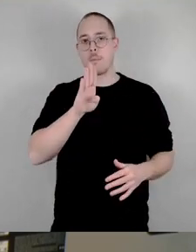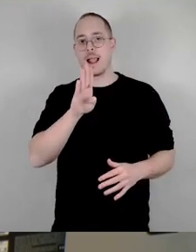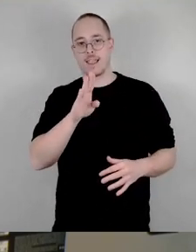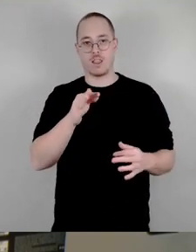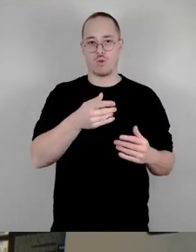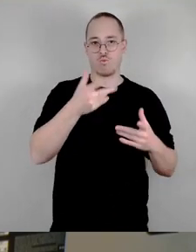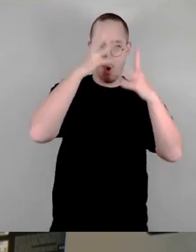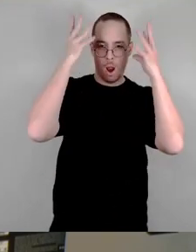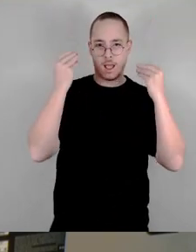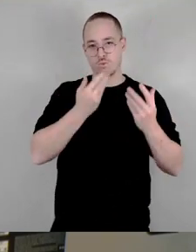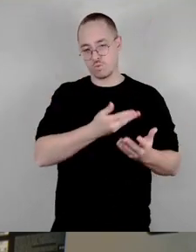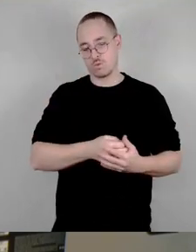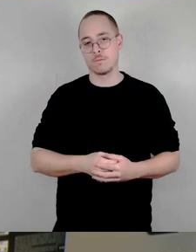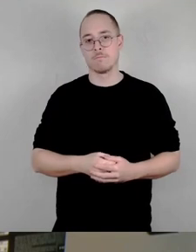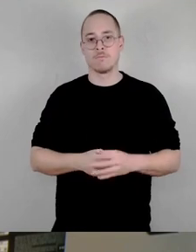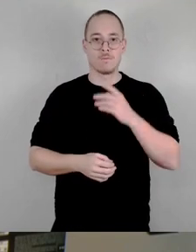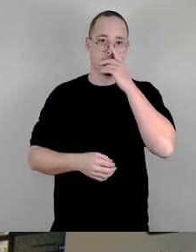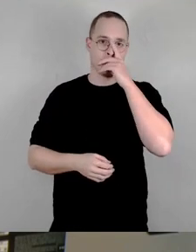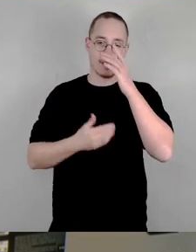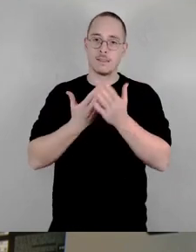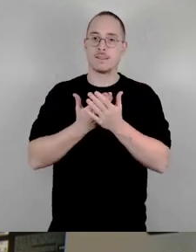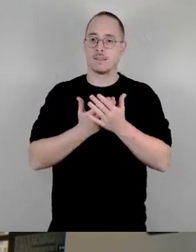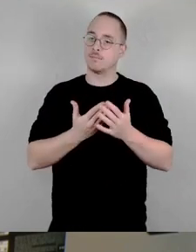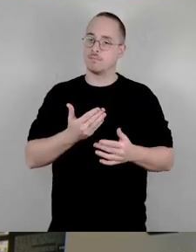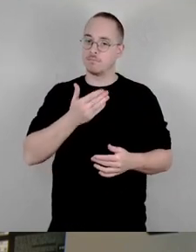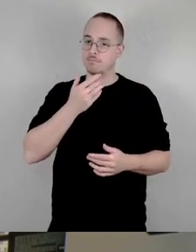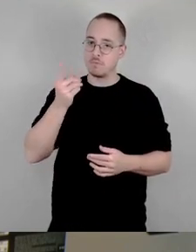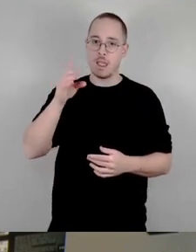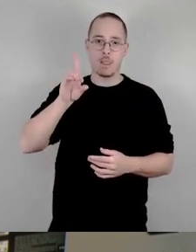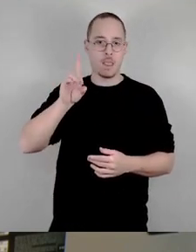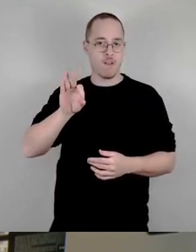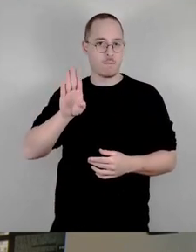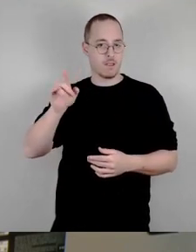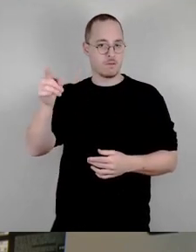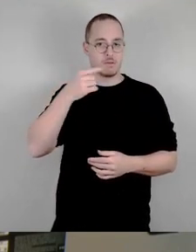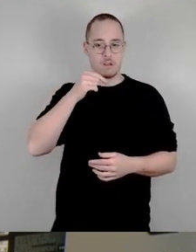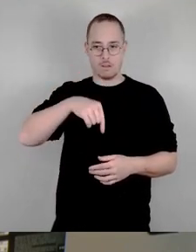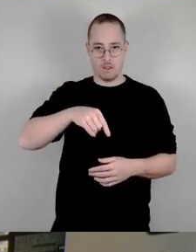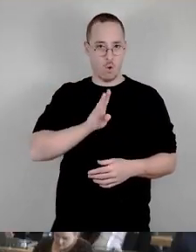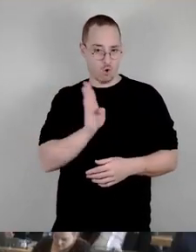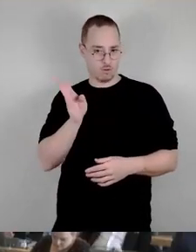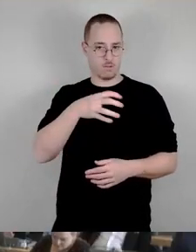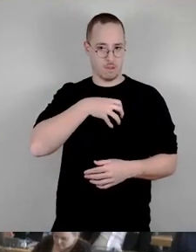2024 für den Supercup hier für Dresden entscheidet. Vielen Dank und ich bitte um Zustimmung.